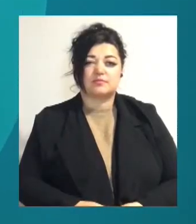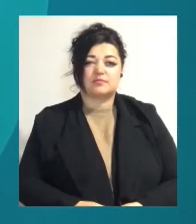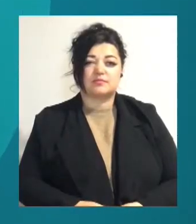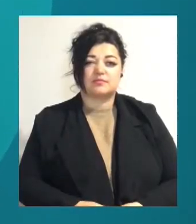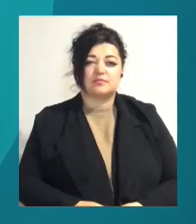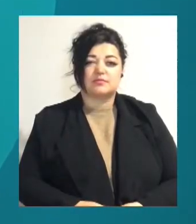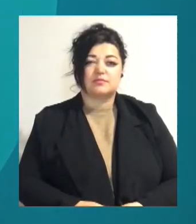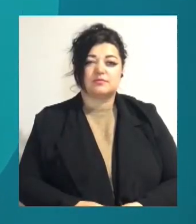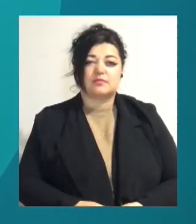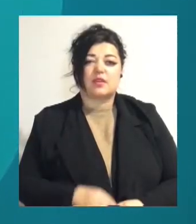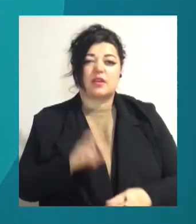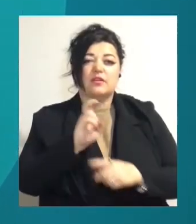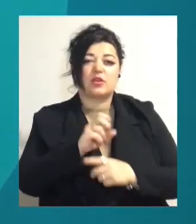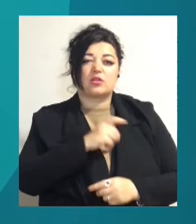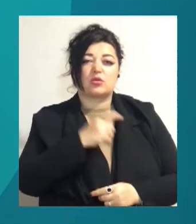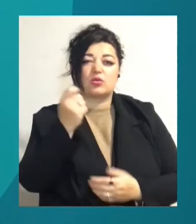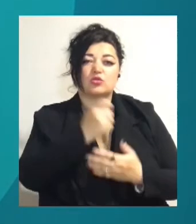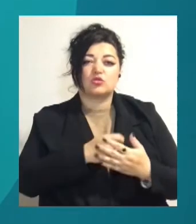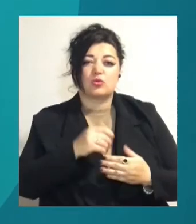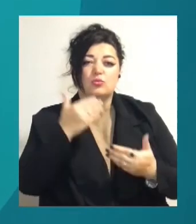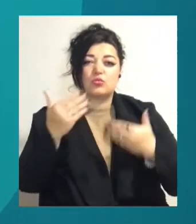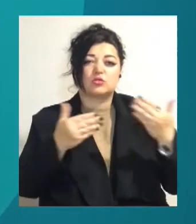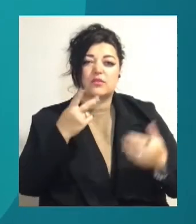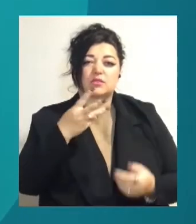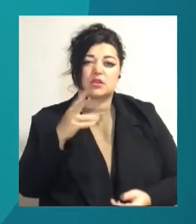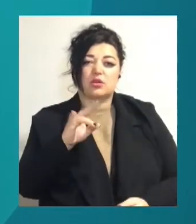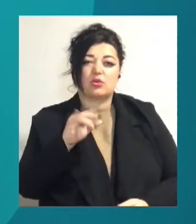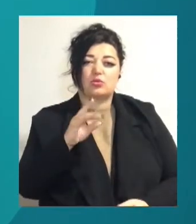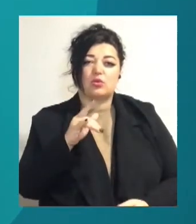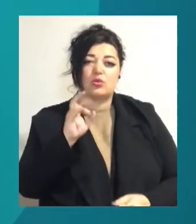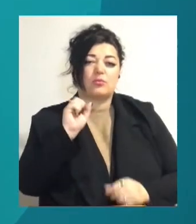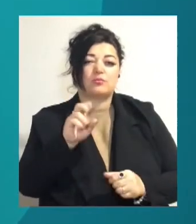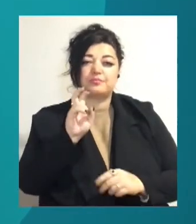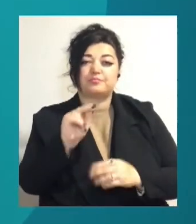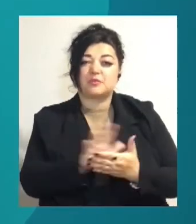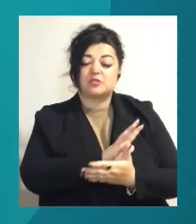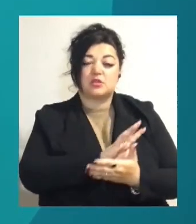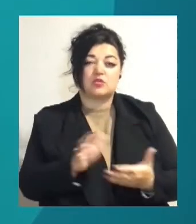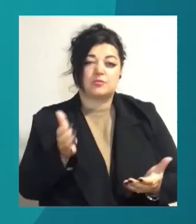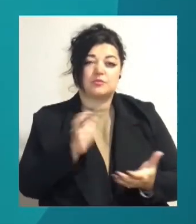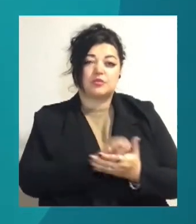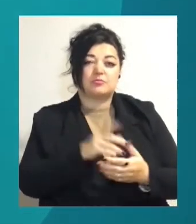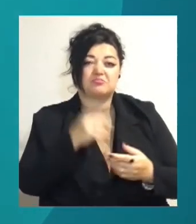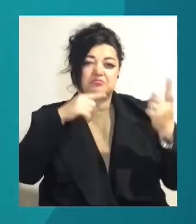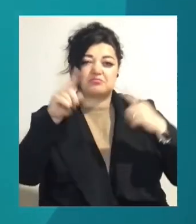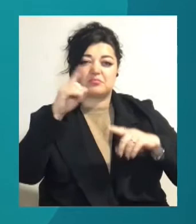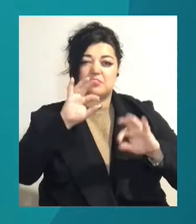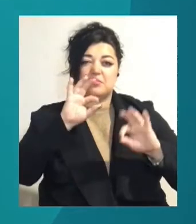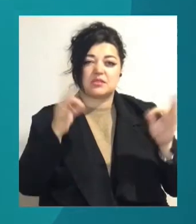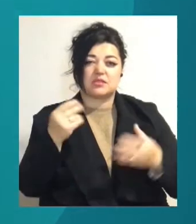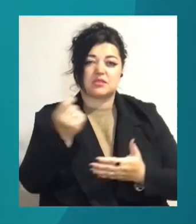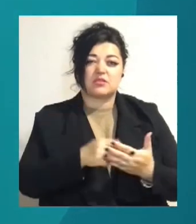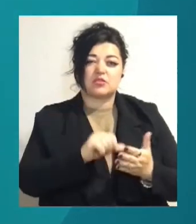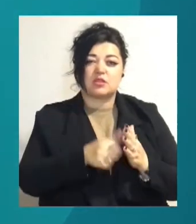Відвідувачі Одеського художнього музею 23 лютого могли безкоштовно познайомитися з витворами мистецтва від 16 до 21